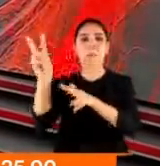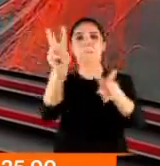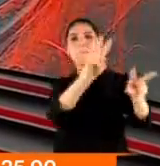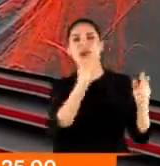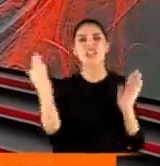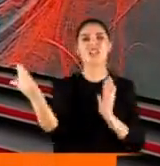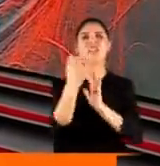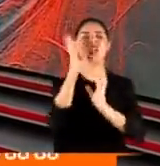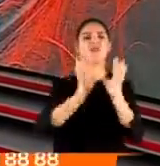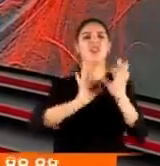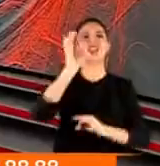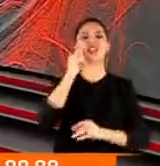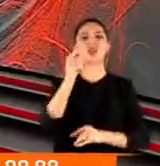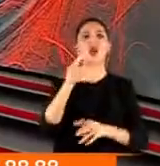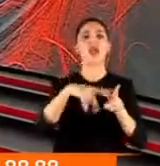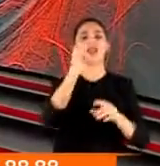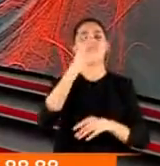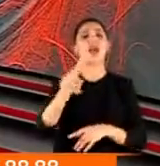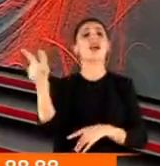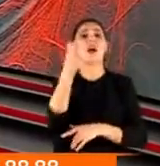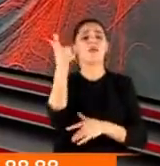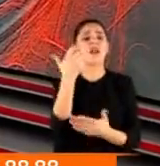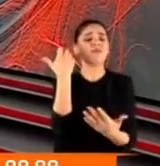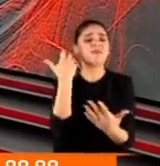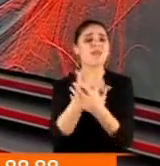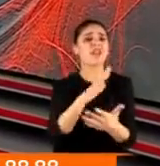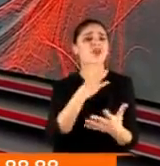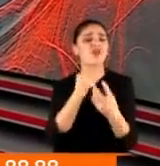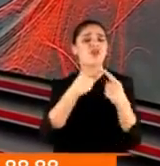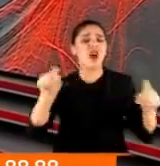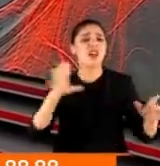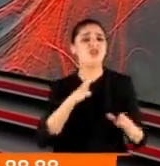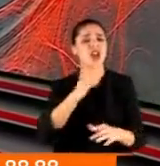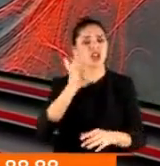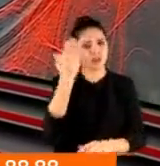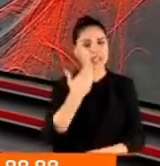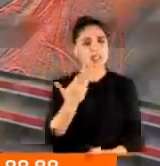karşımıza çıkaranlara. ATV kameraları bugün öyle görüntüler kaydetti ki. İzleyelim.